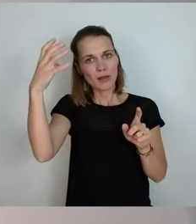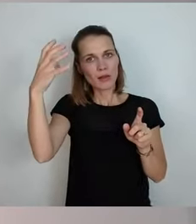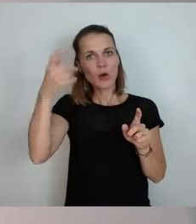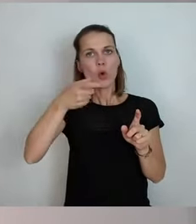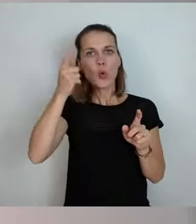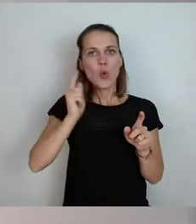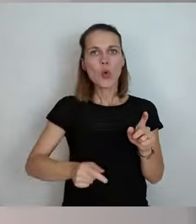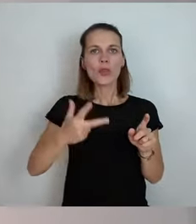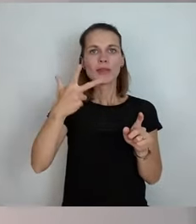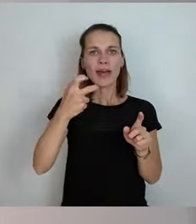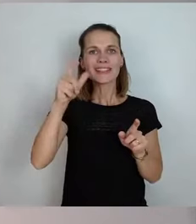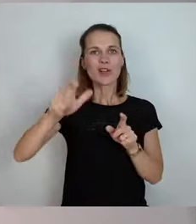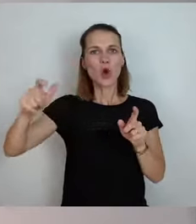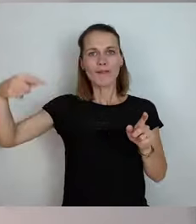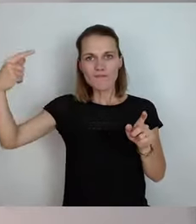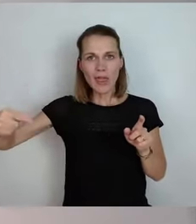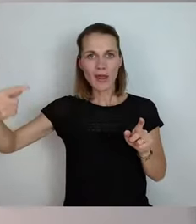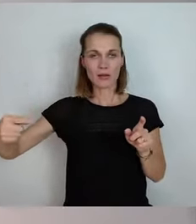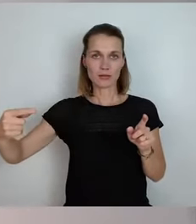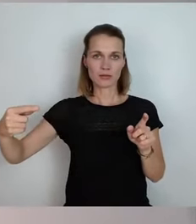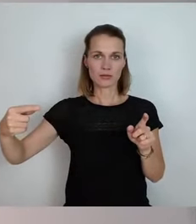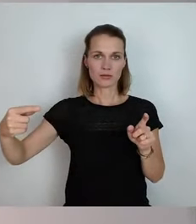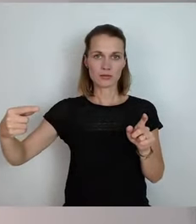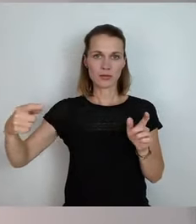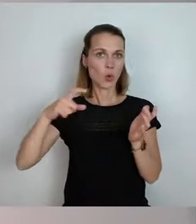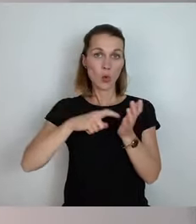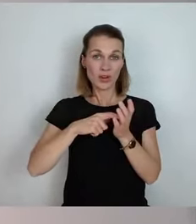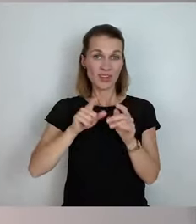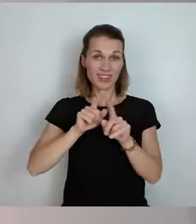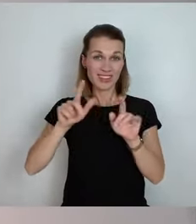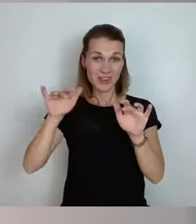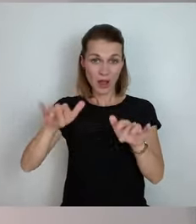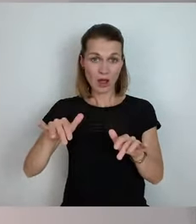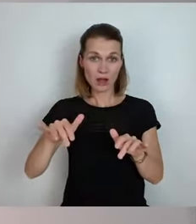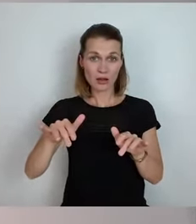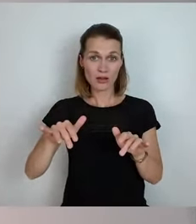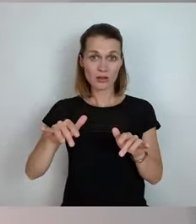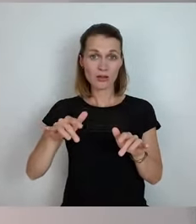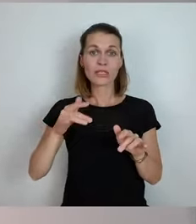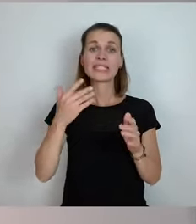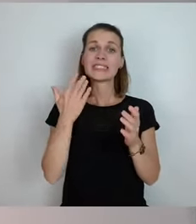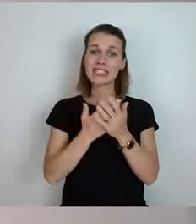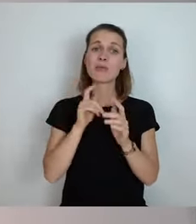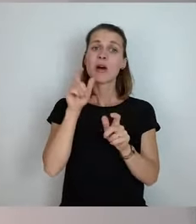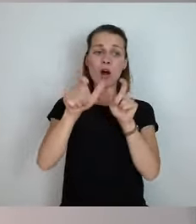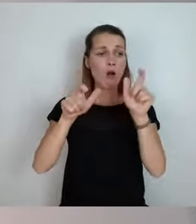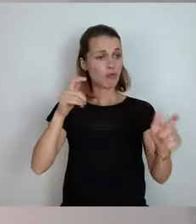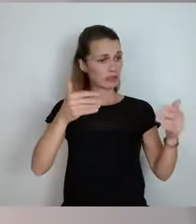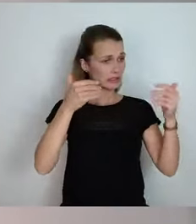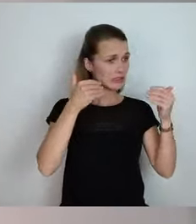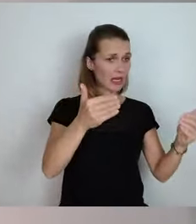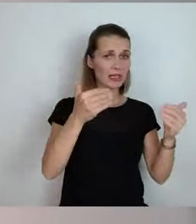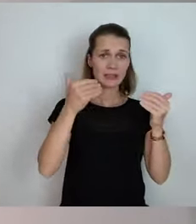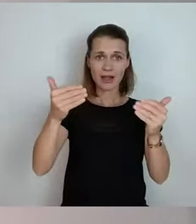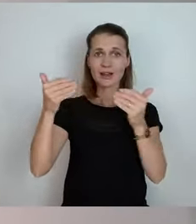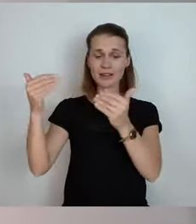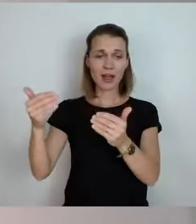von denen die da waren. Denn die gäbe es ja nicht. Das mal auch als kleines Dankeschön der Stadtverleiter, der Ortsverleiter ist hier,